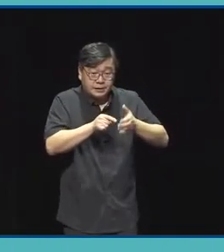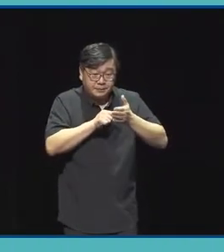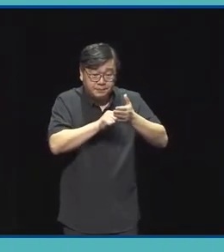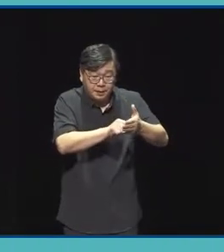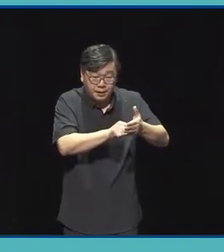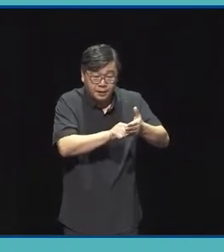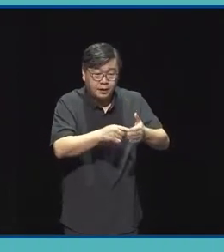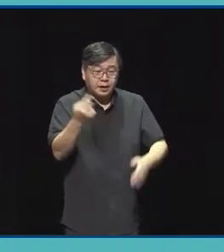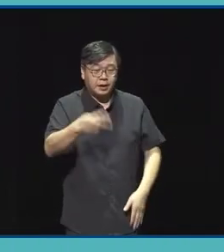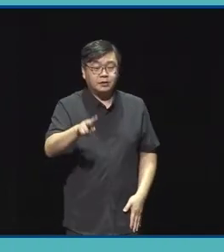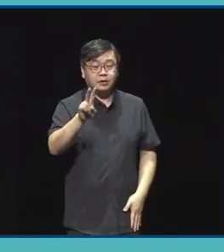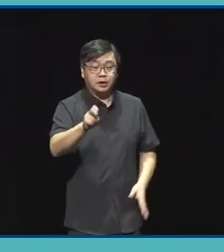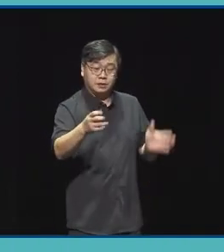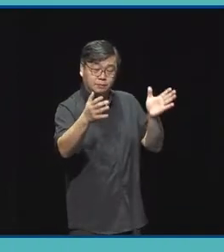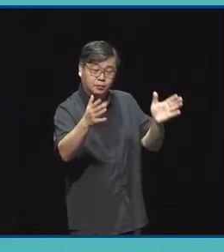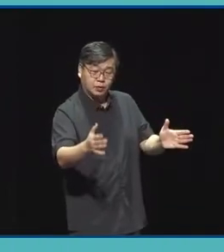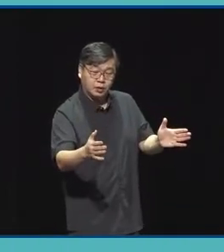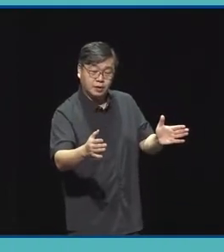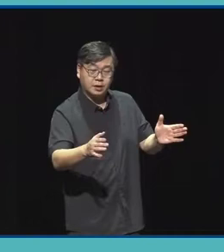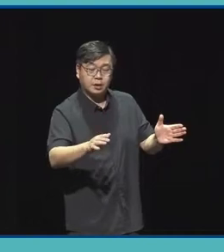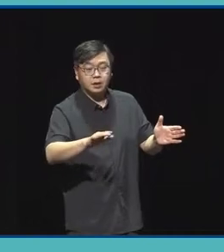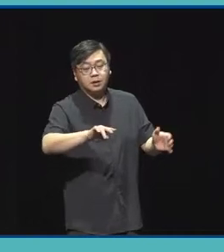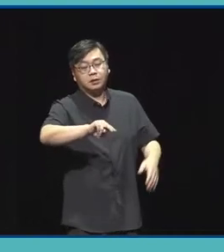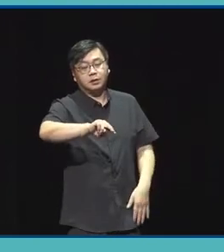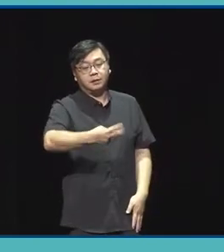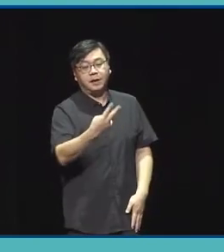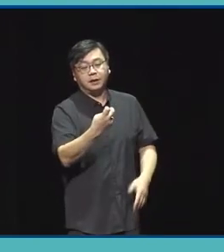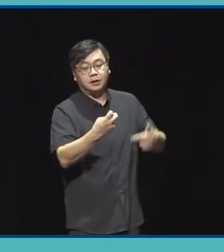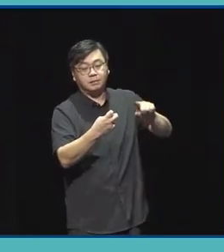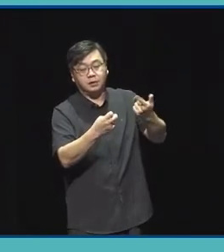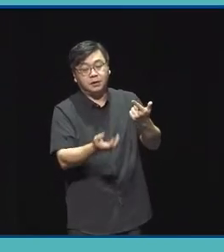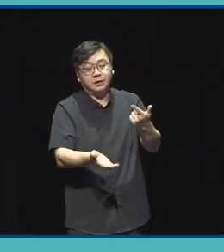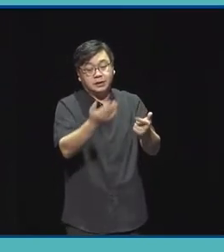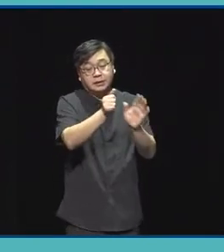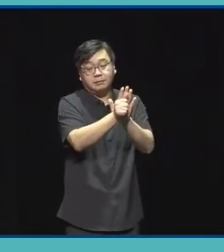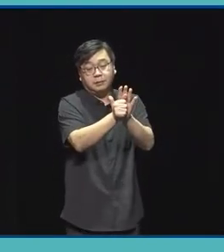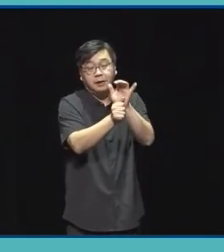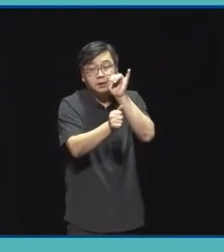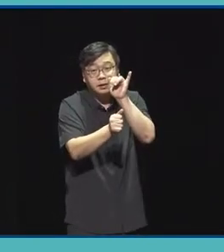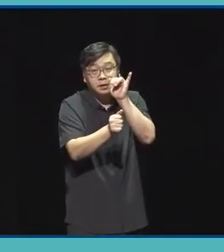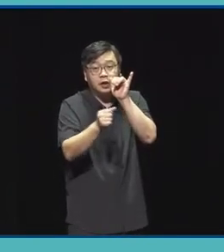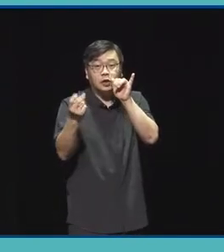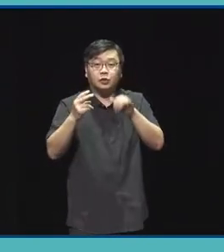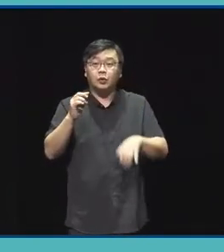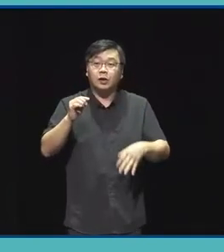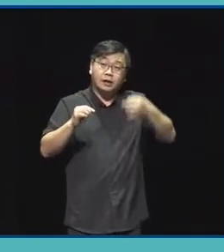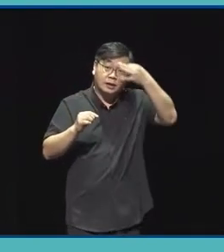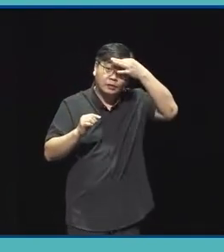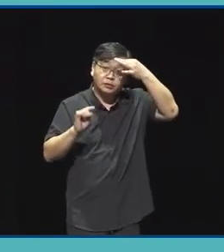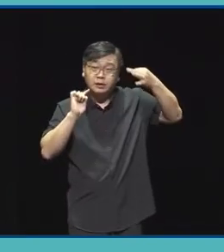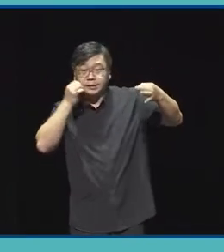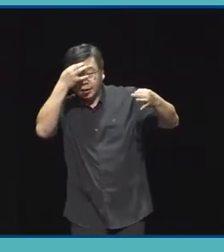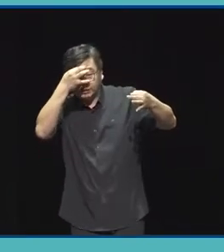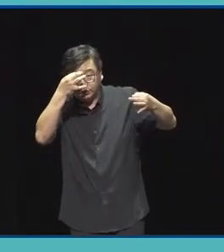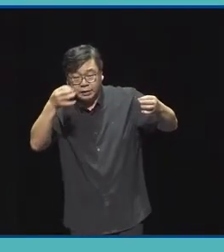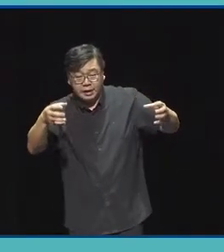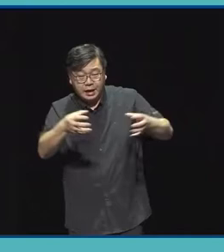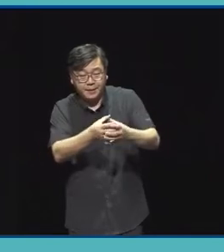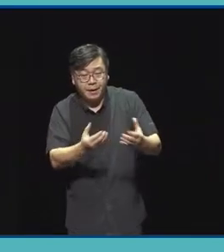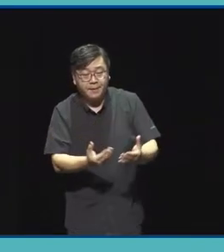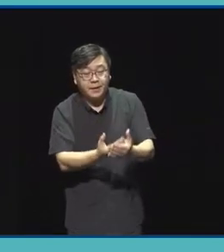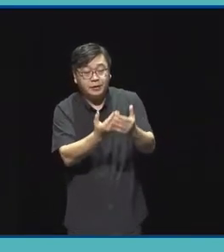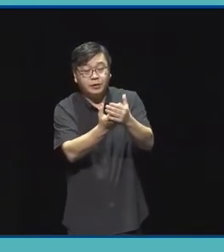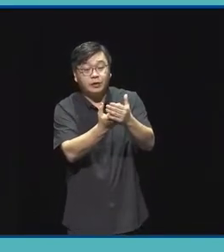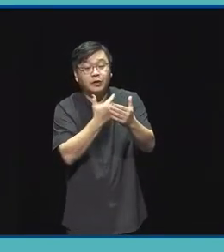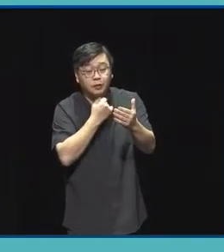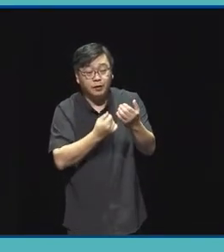총 229건의 예술 창작을 지원해 왔습니다 또한 기술 융합 예술 저변 확대를 위해서 아트엔테크 살롱, 예술과